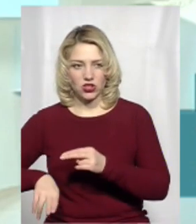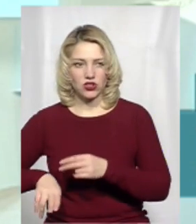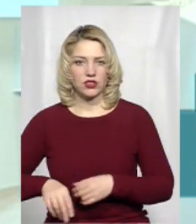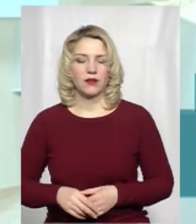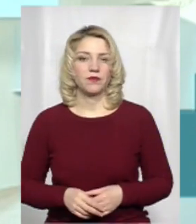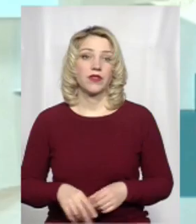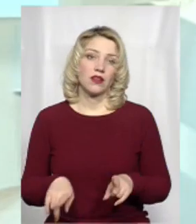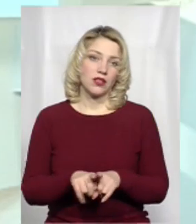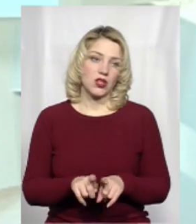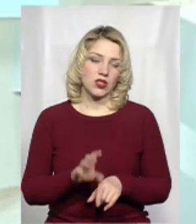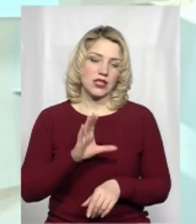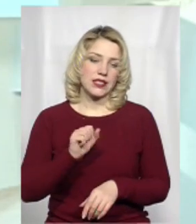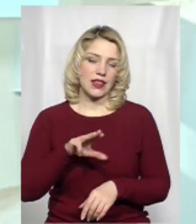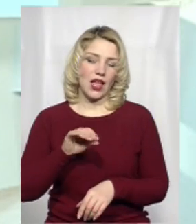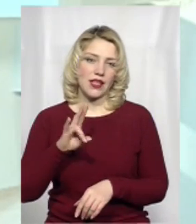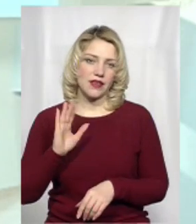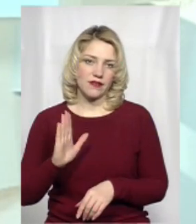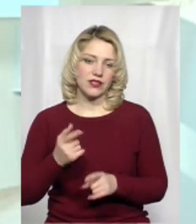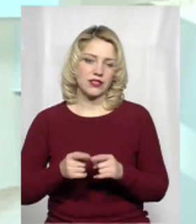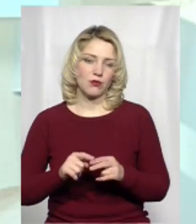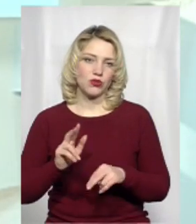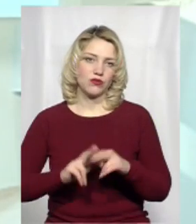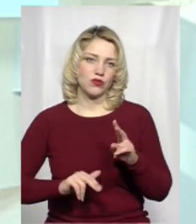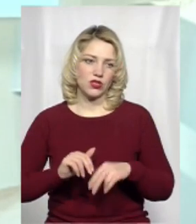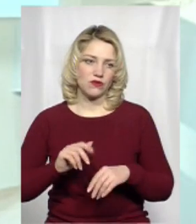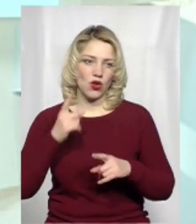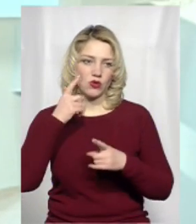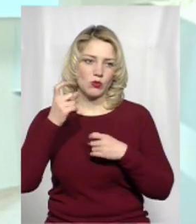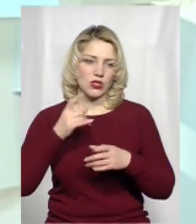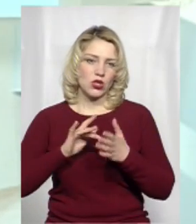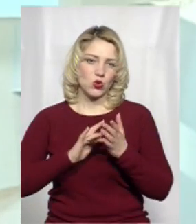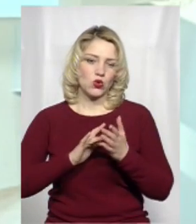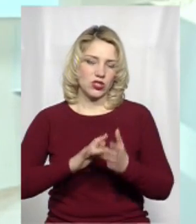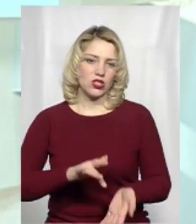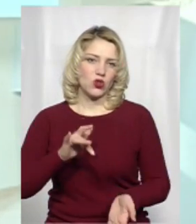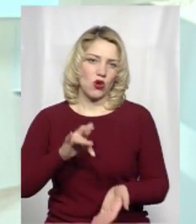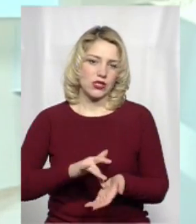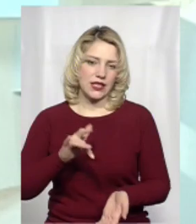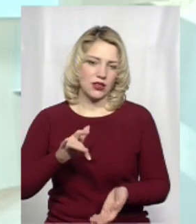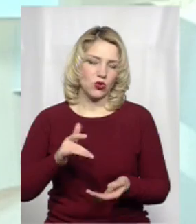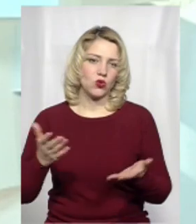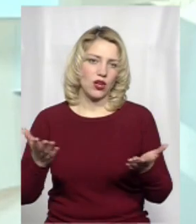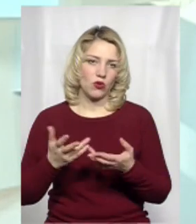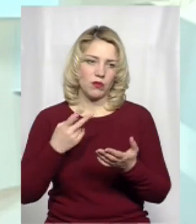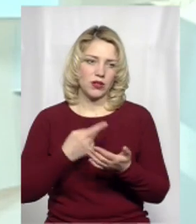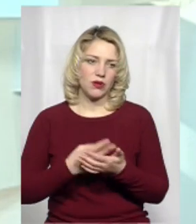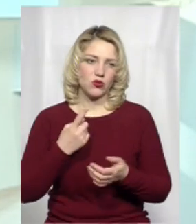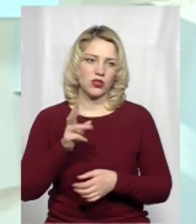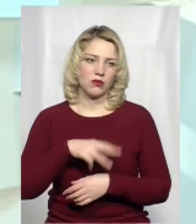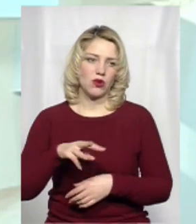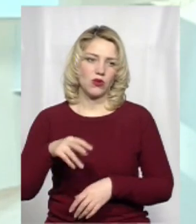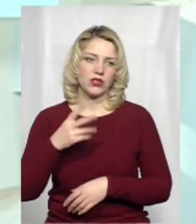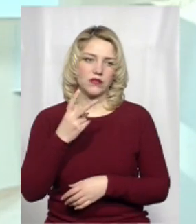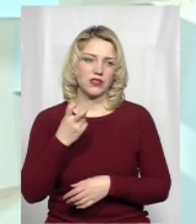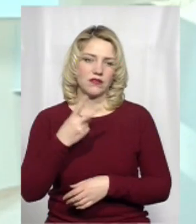І також в Сатанові це будівництво інформаційного туристичного центру, на який передобачено 1 мільйон